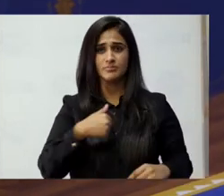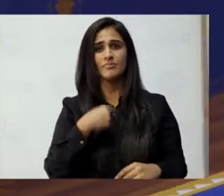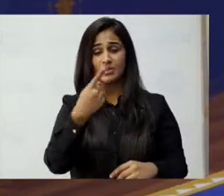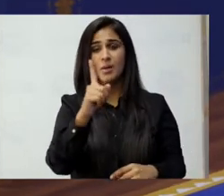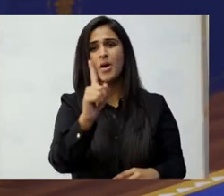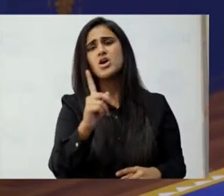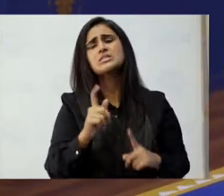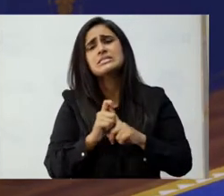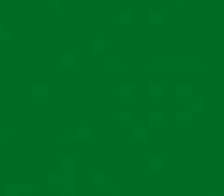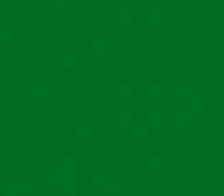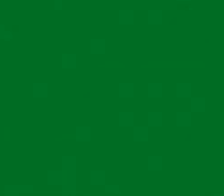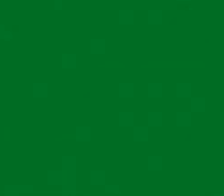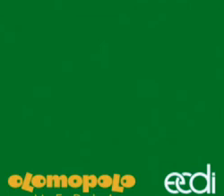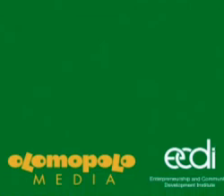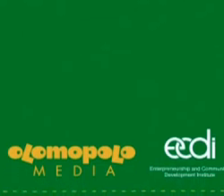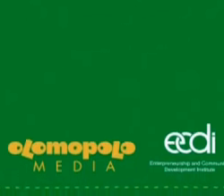گا مس saturası